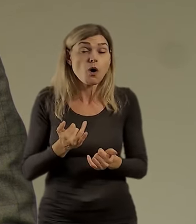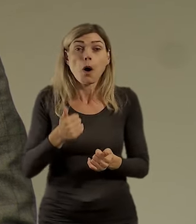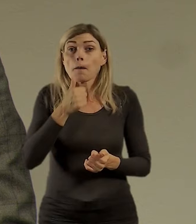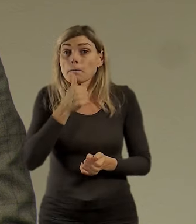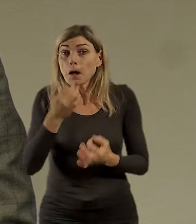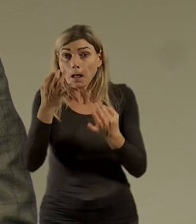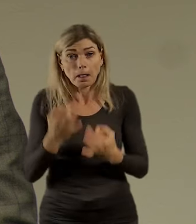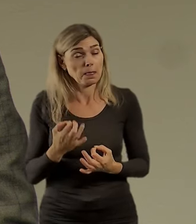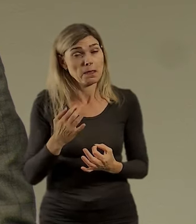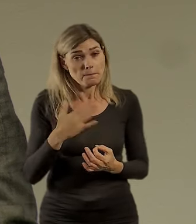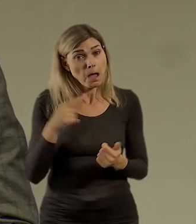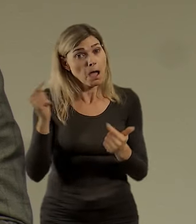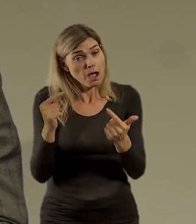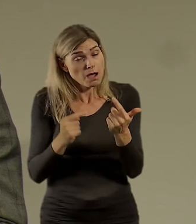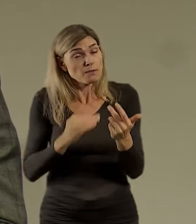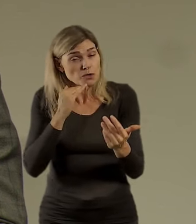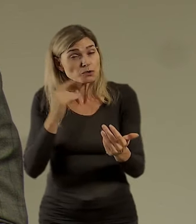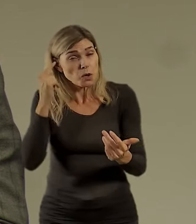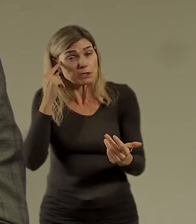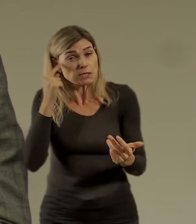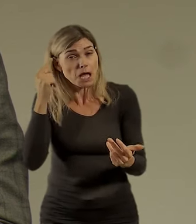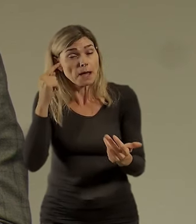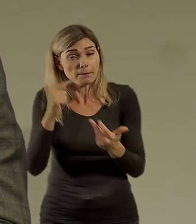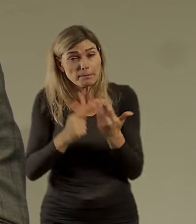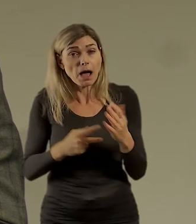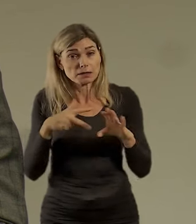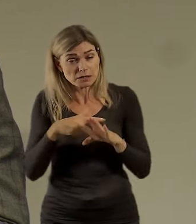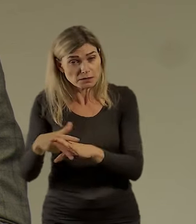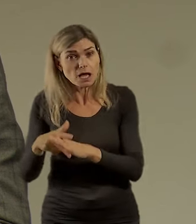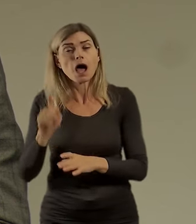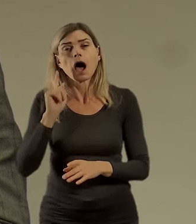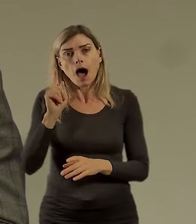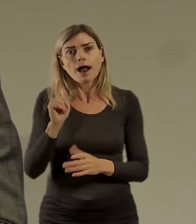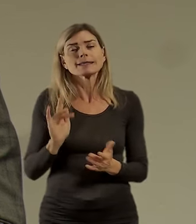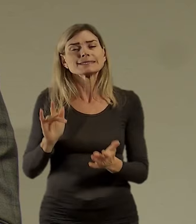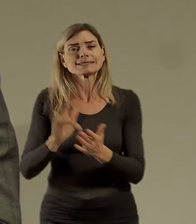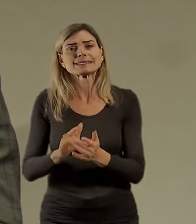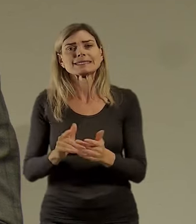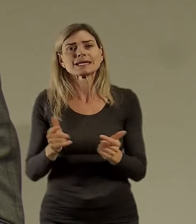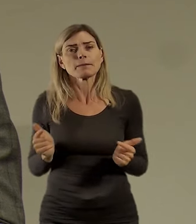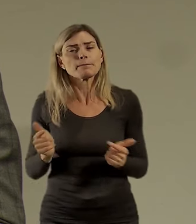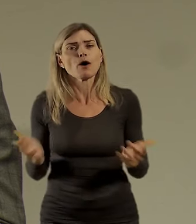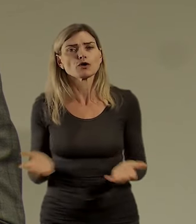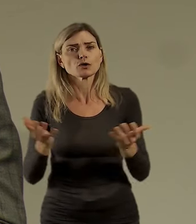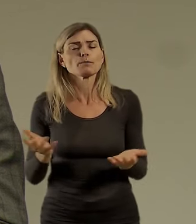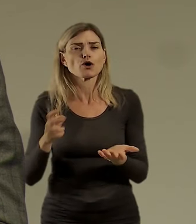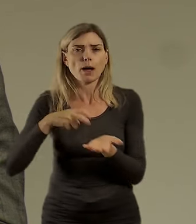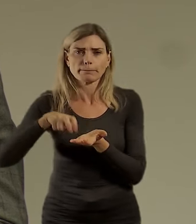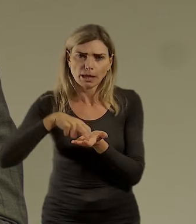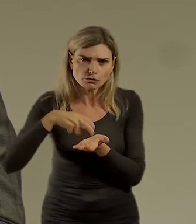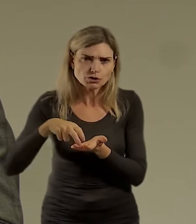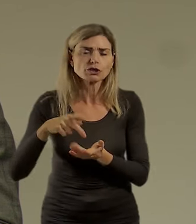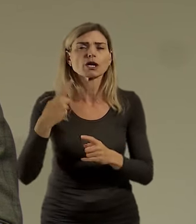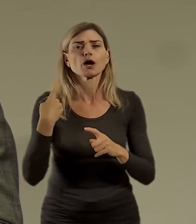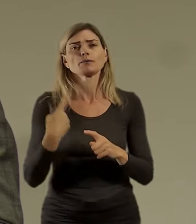které chystáme. A to jsou ty věci, které pochopitelně budou podporovat ten pohyb pěších a